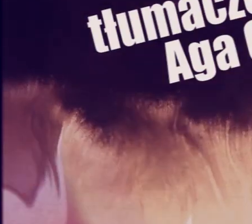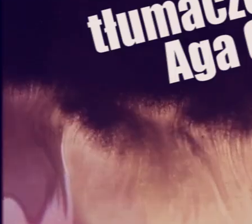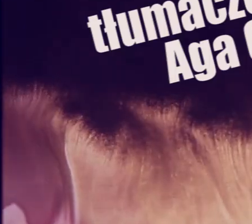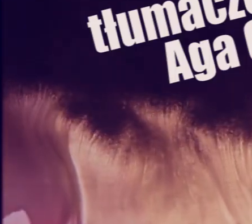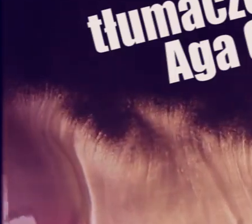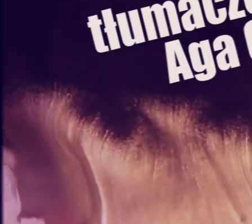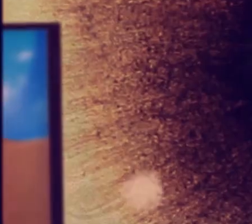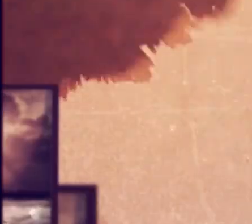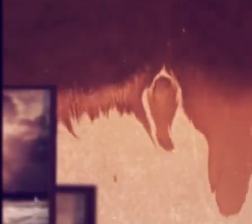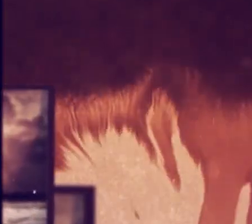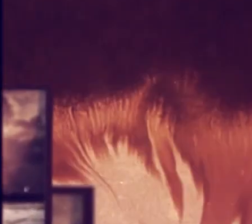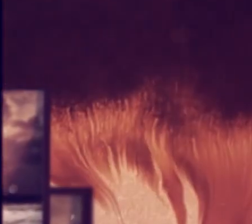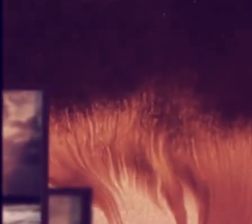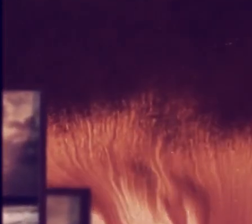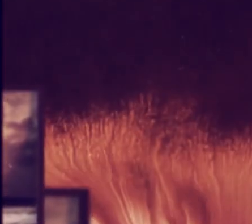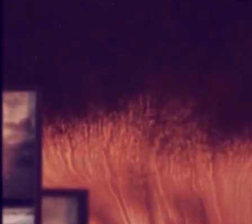Pozwól Pozwól